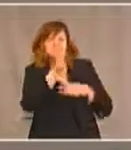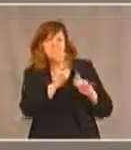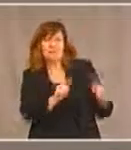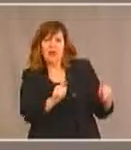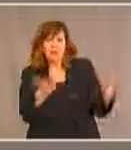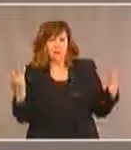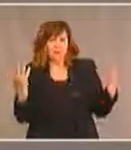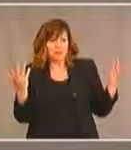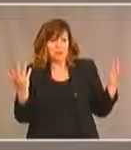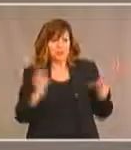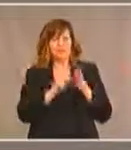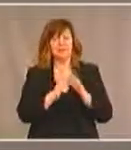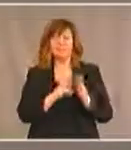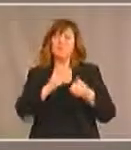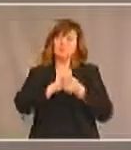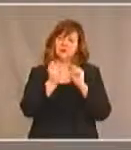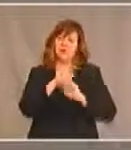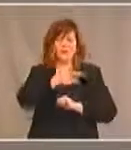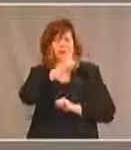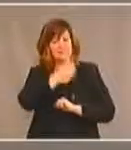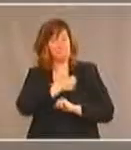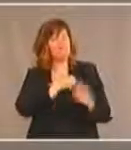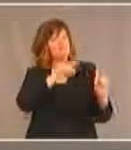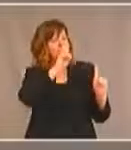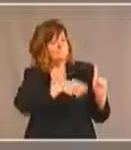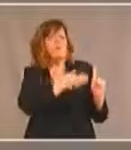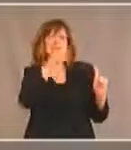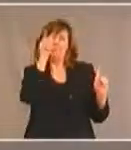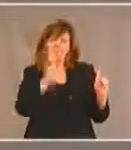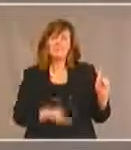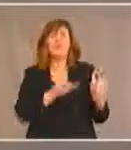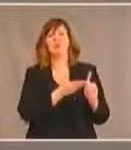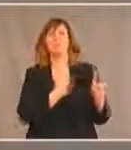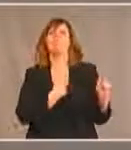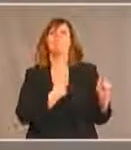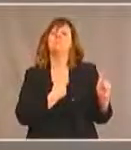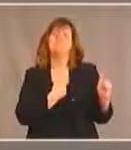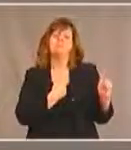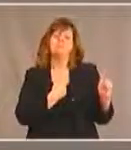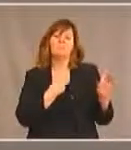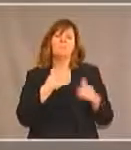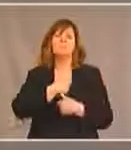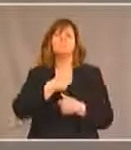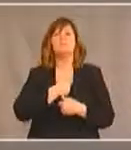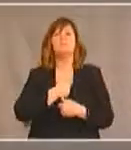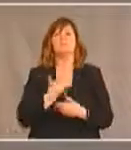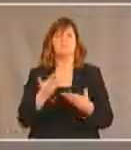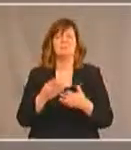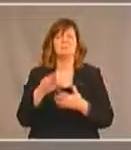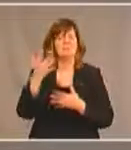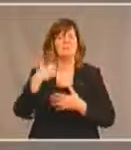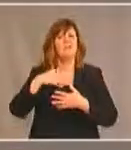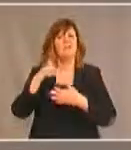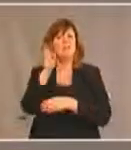aurons déjà changé beaucoup de choses je pense souvent à tout le temps qu'il a fallu aux autochtones du Canada